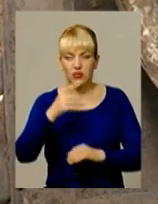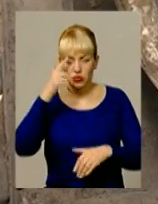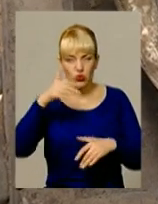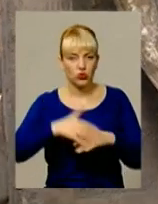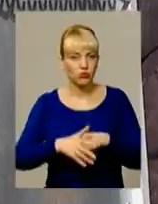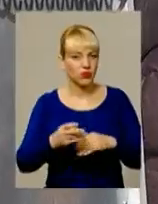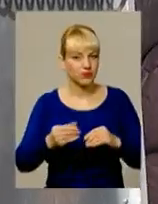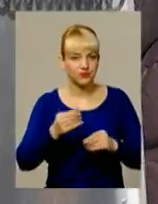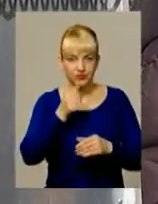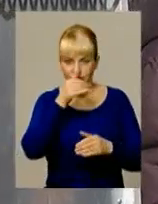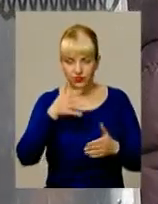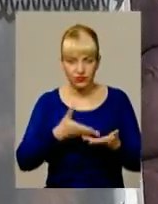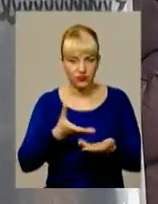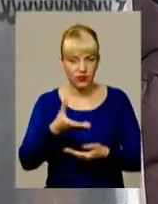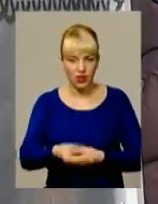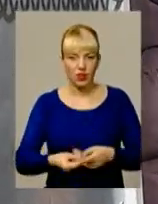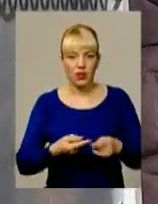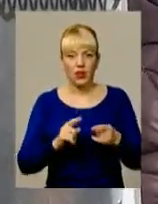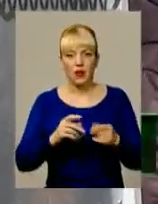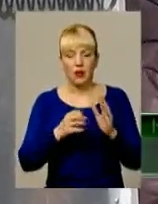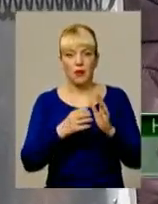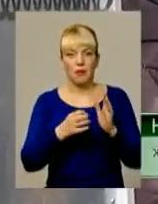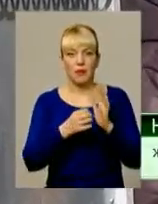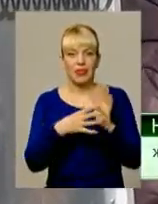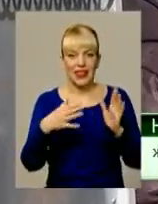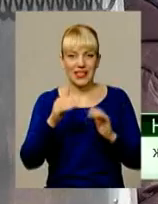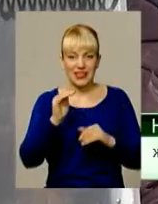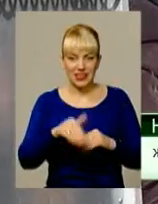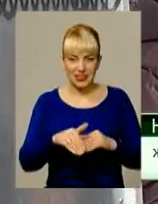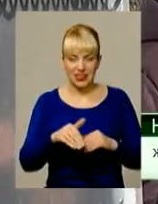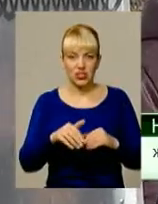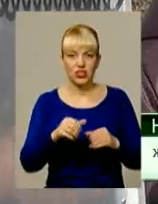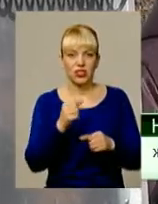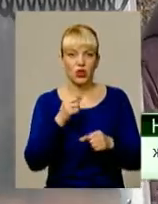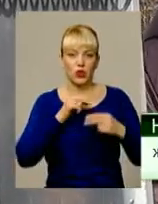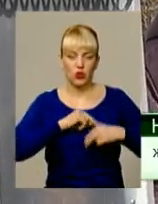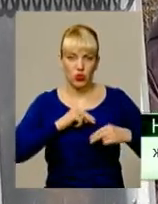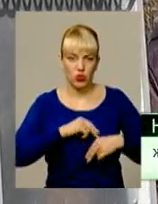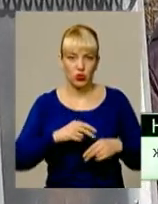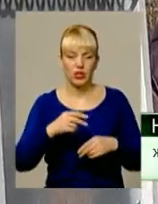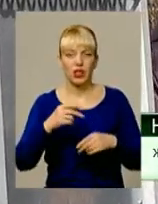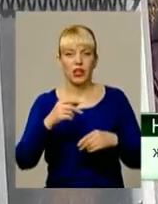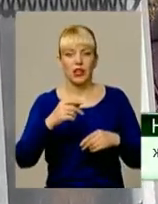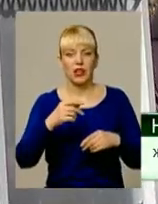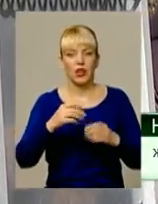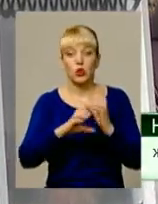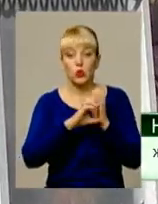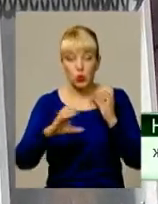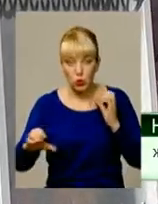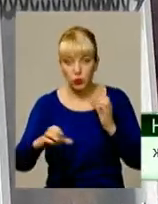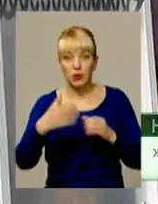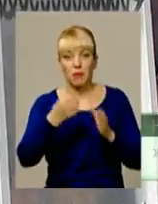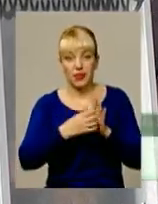не по кишені. Другі 15, а 20 тисяч викупав цей ескаватор, а ще